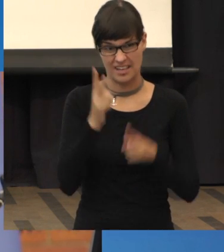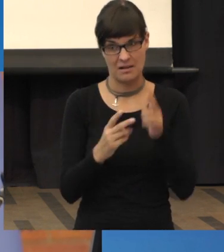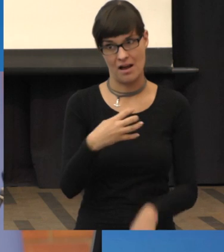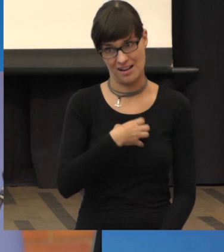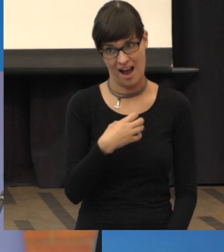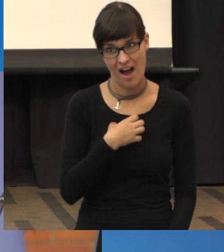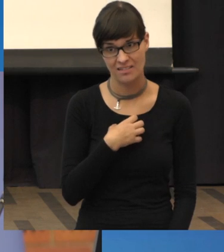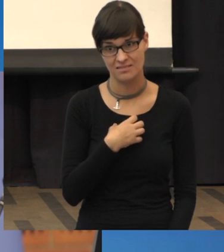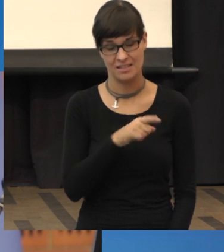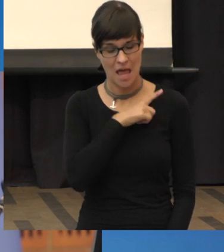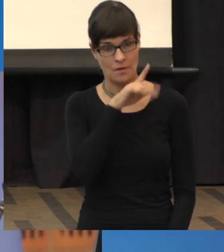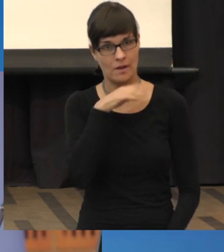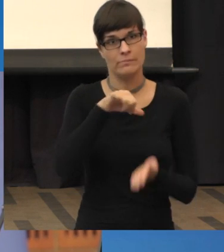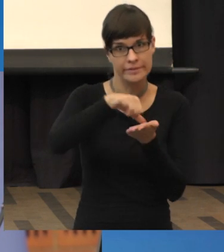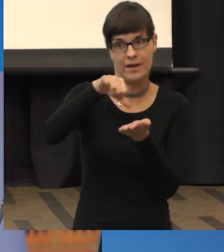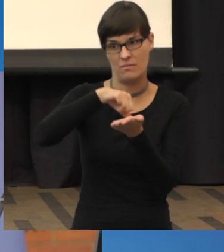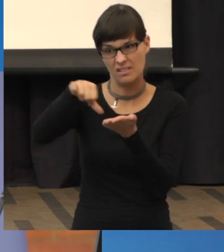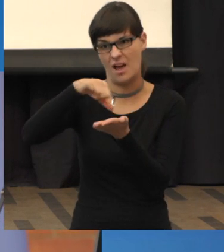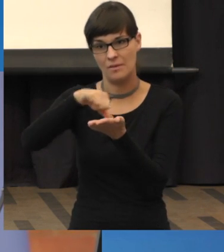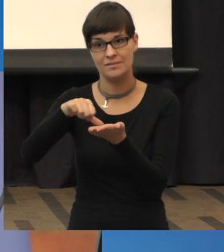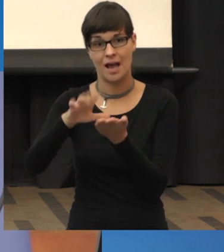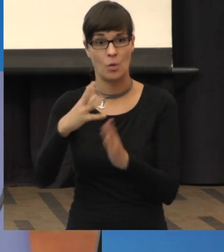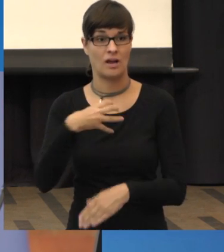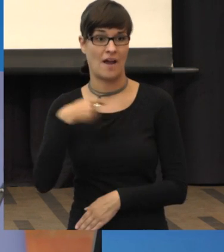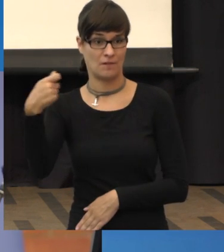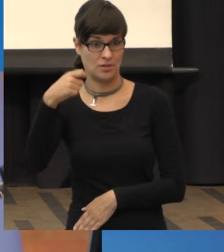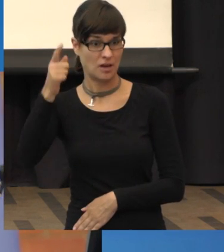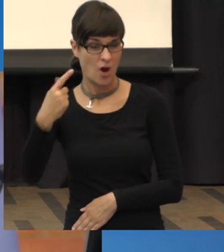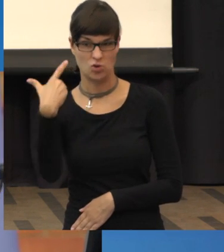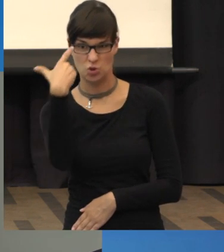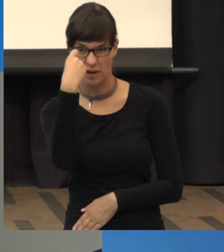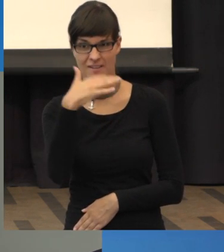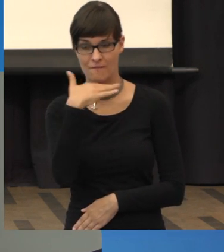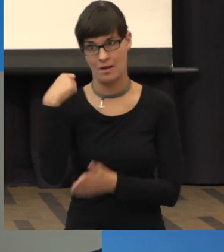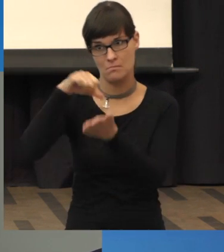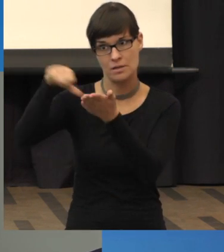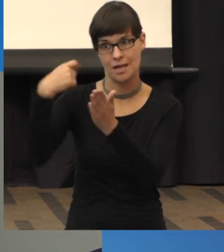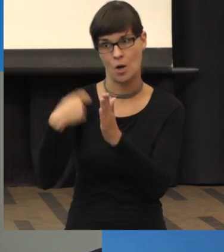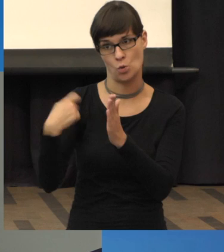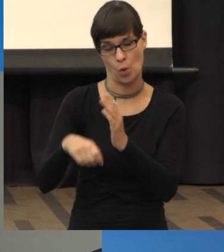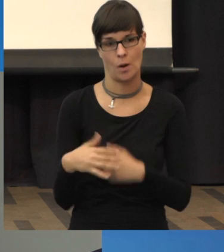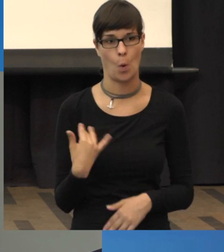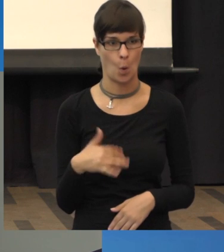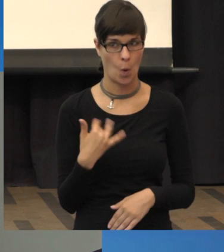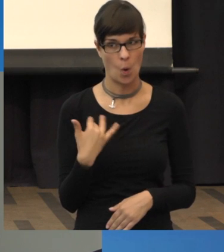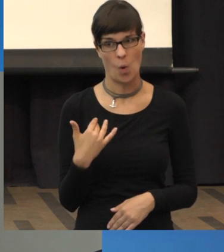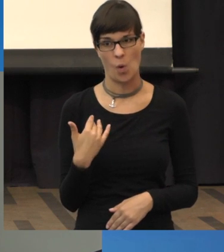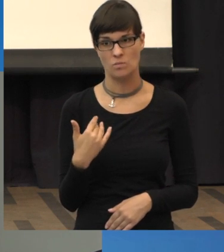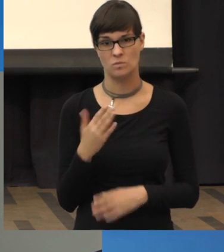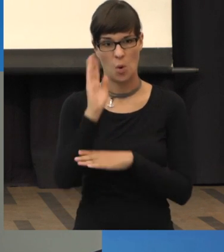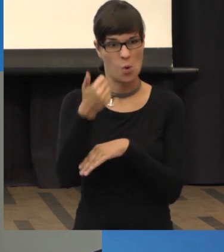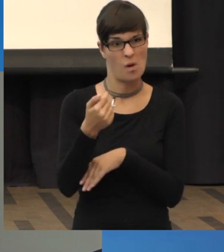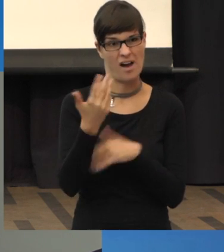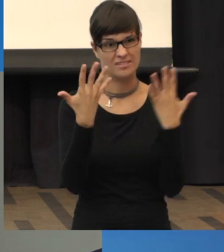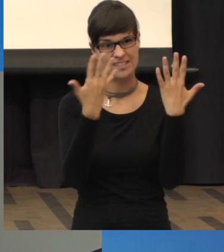Patienten, auch für die Krankenkassen. Aber da die Mittel, gerade wenn Spritzentherapie angesagt ist, doch in den vierstelligen Bereich gehen